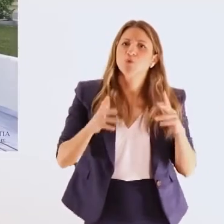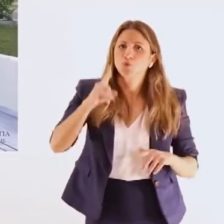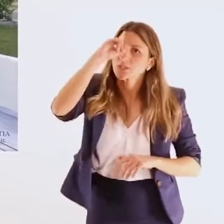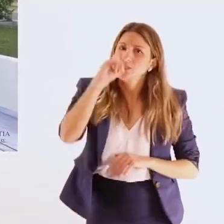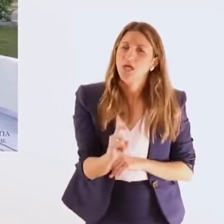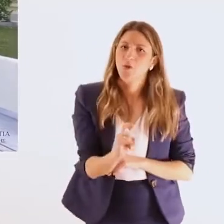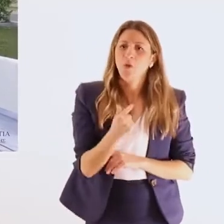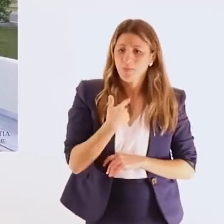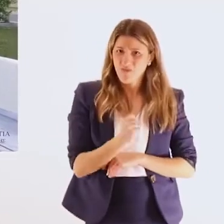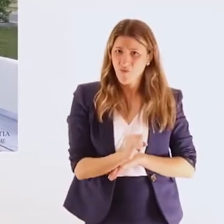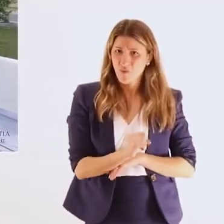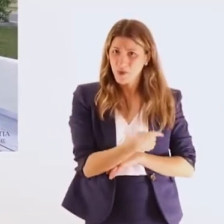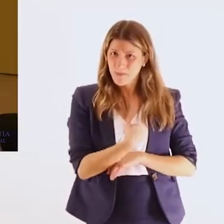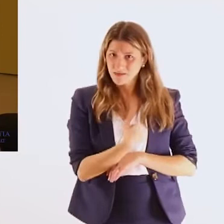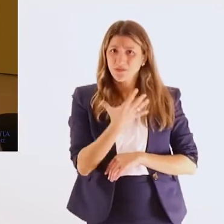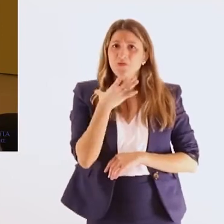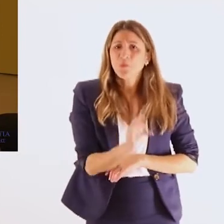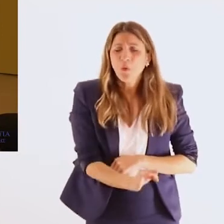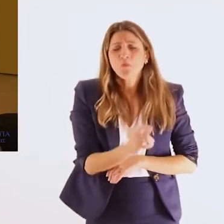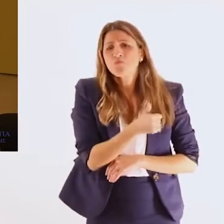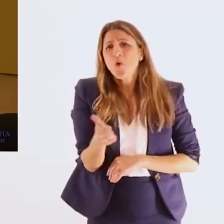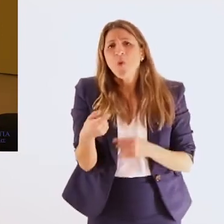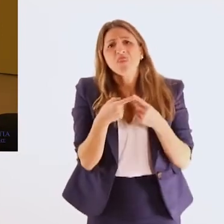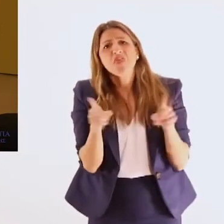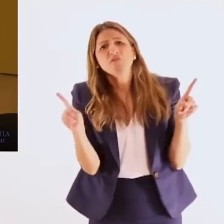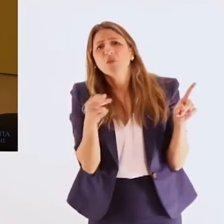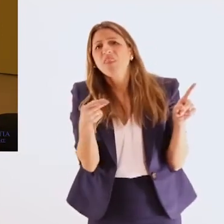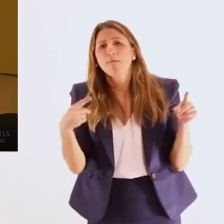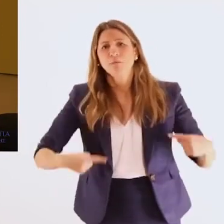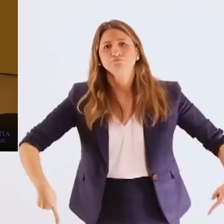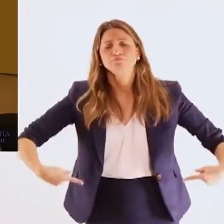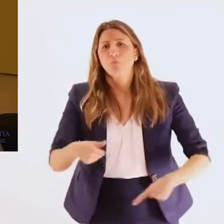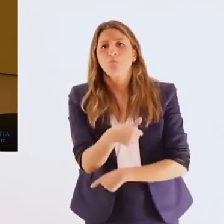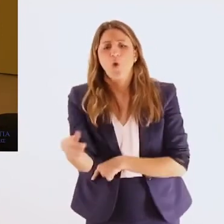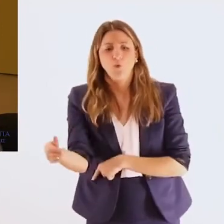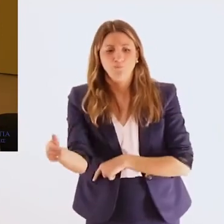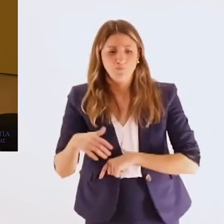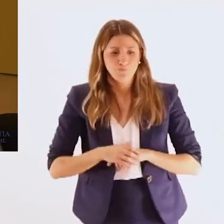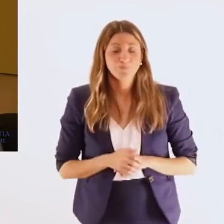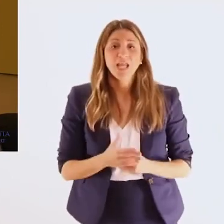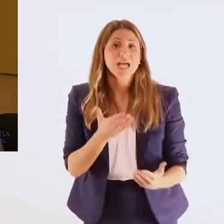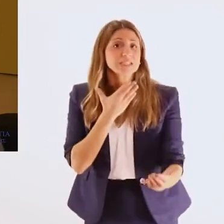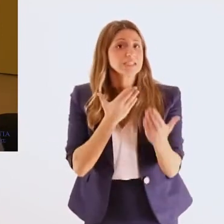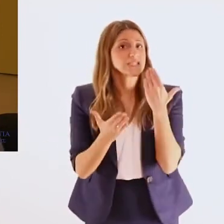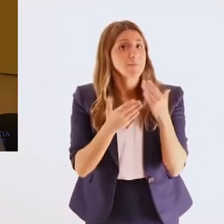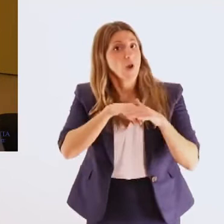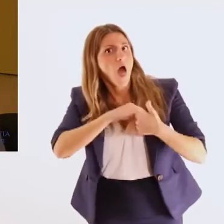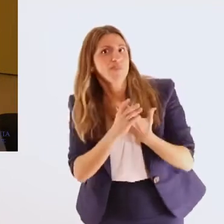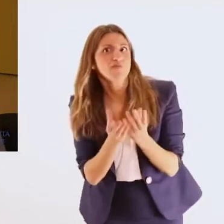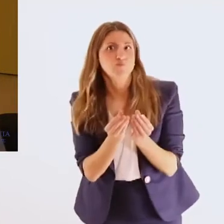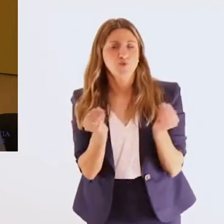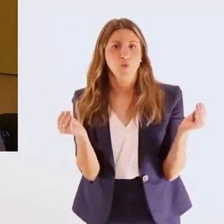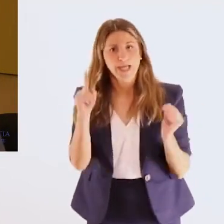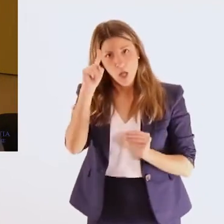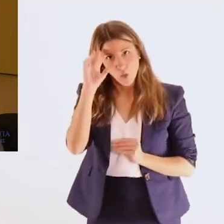σεμινάριο που έχει στόχο να ευαισθητοποιήσει τα στελέχη των ενόπλων δυνάμεων στις σωστές πρακτικές συναλλαγής και εξυπηρεύτησης ατόμων με